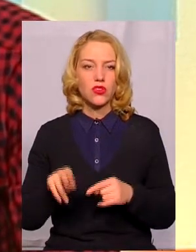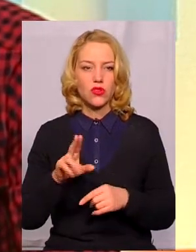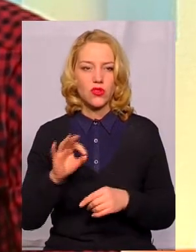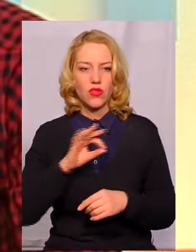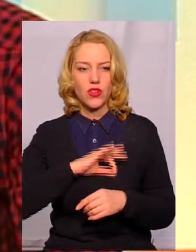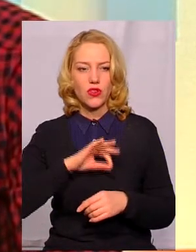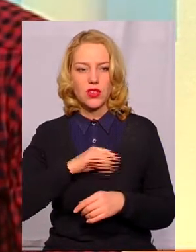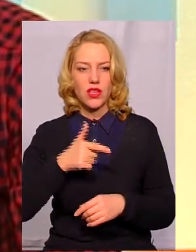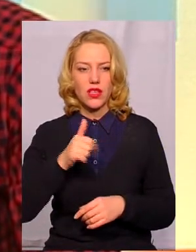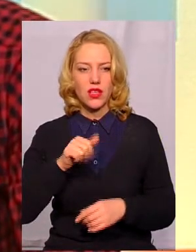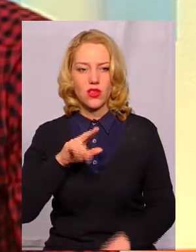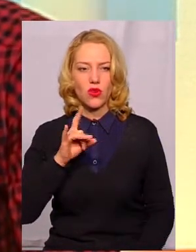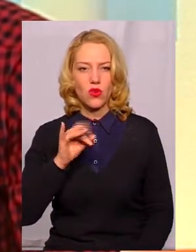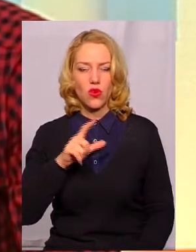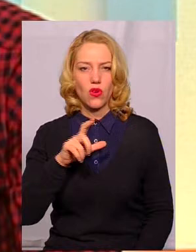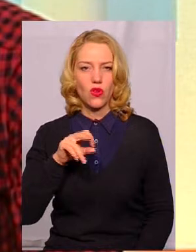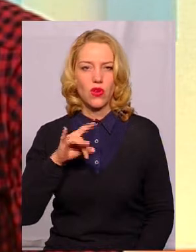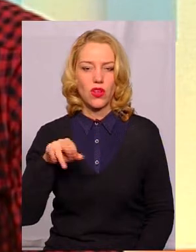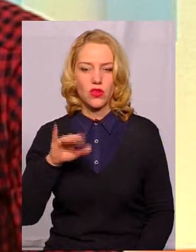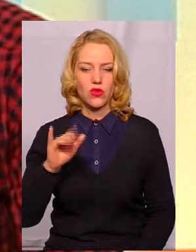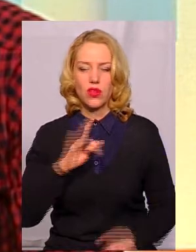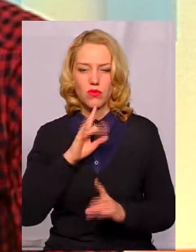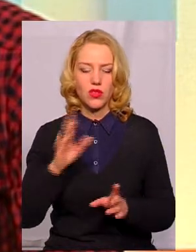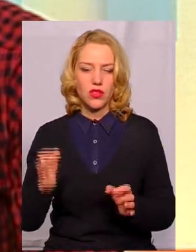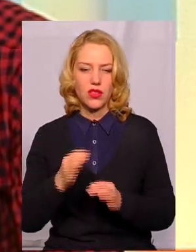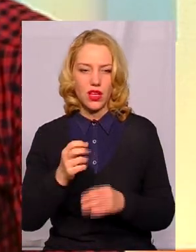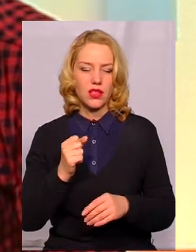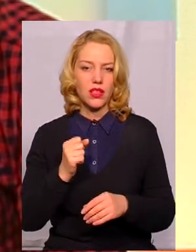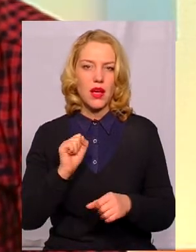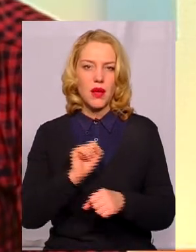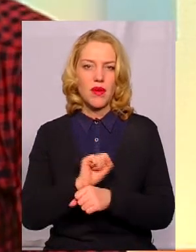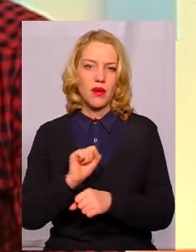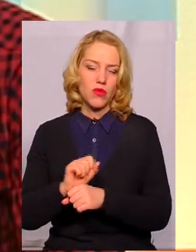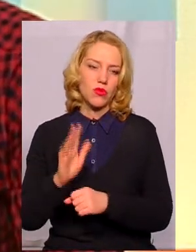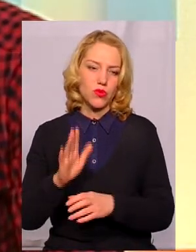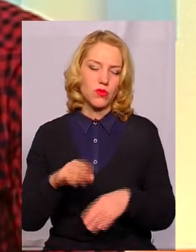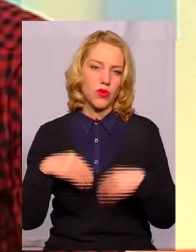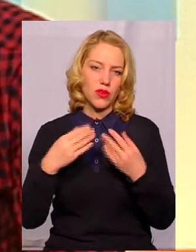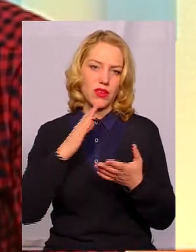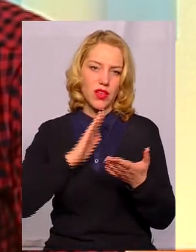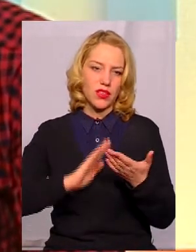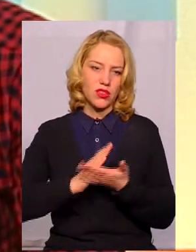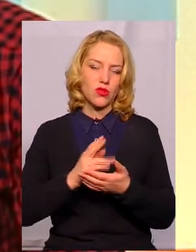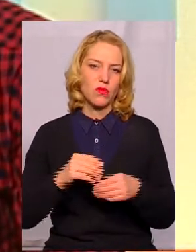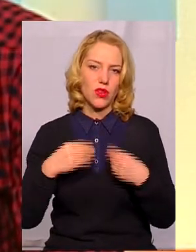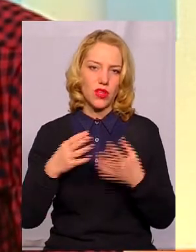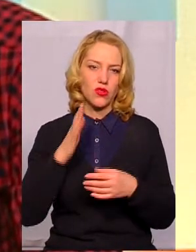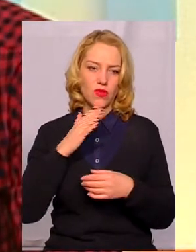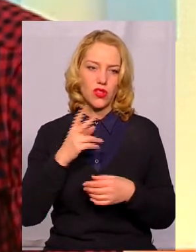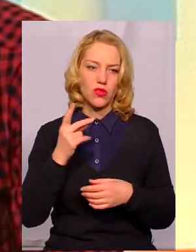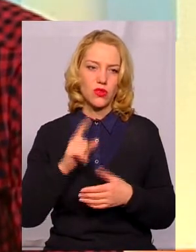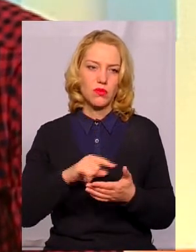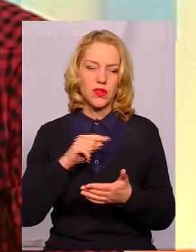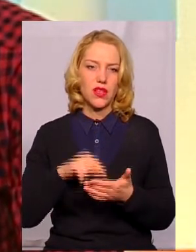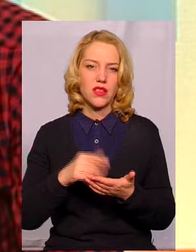гіпохлориду, що не буде ніяких перебоїв, що ми зможемо забезпечити саме якісну подачу води в бактеріологічному відношенні. Друге питання – від чого